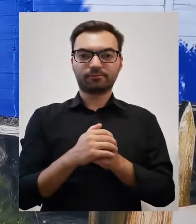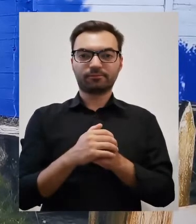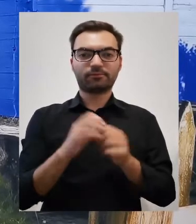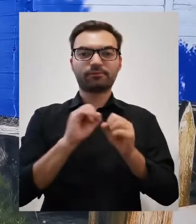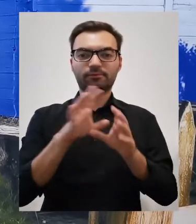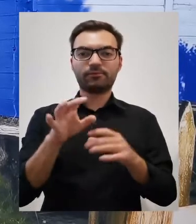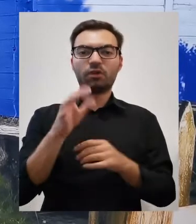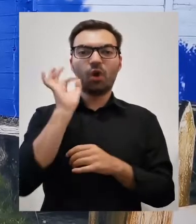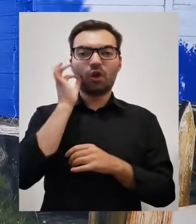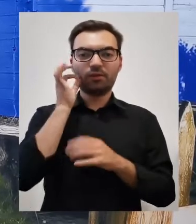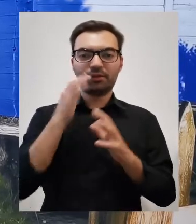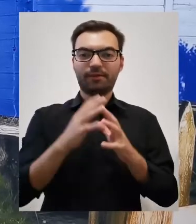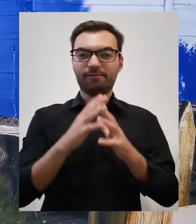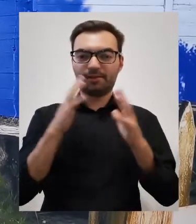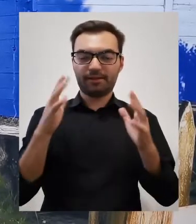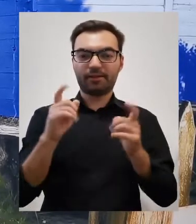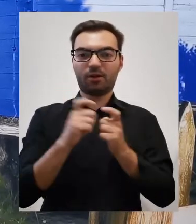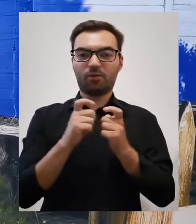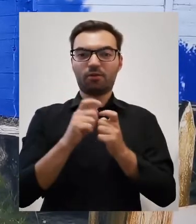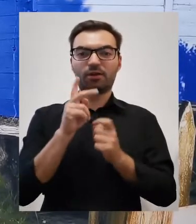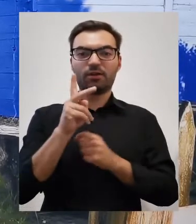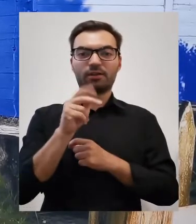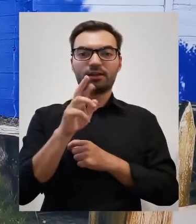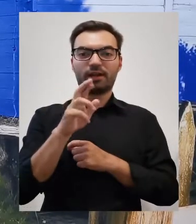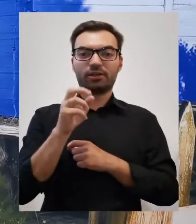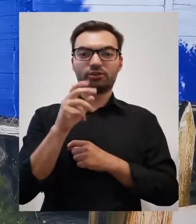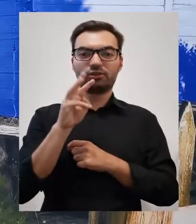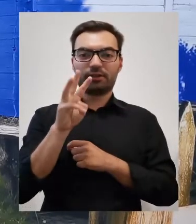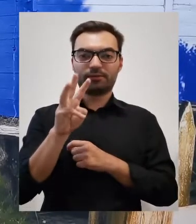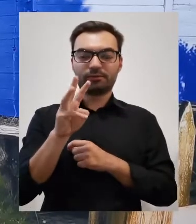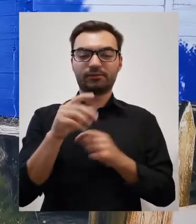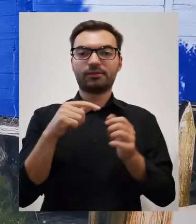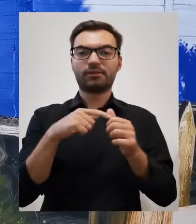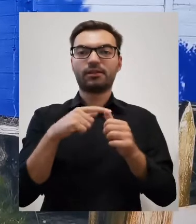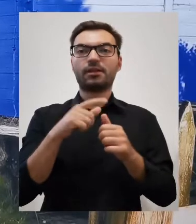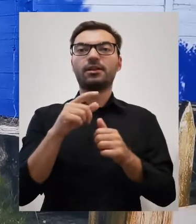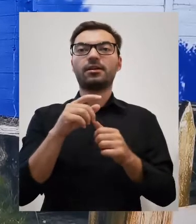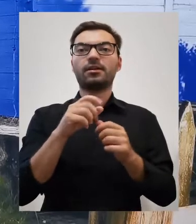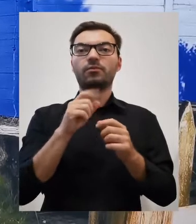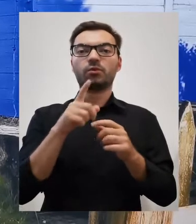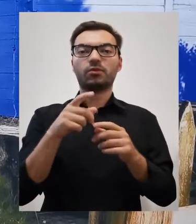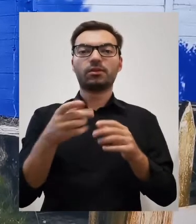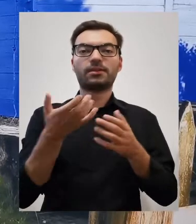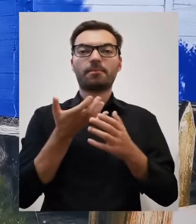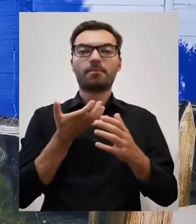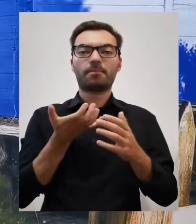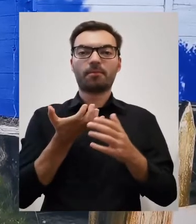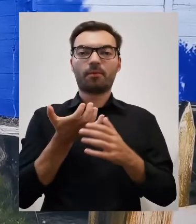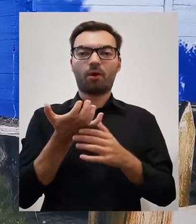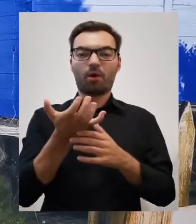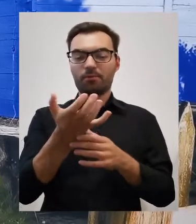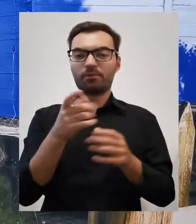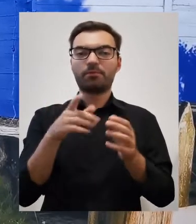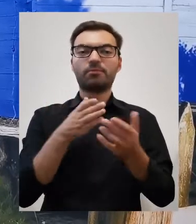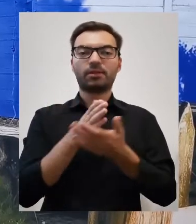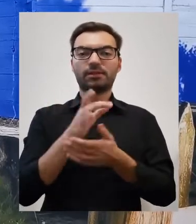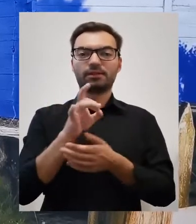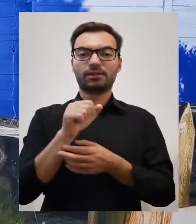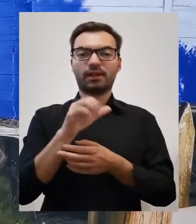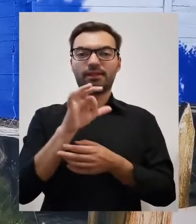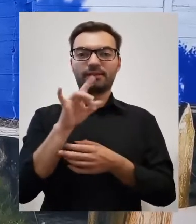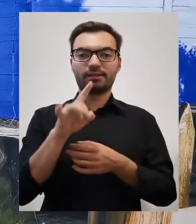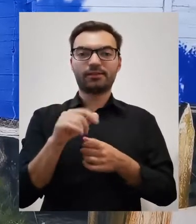No i oczywiście Otwock Wielki, tuż obok Karczew, od którego biegnie przeprawa promowa przez gasy.